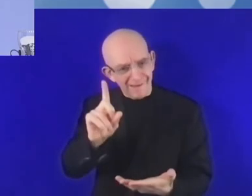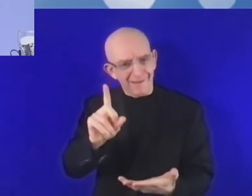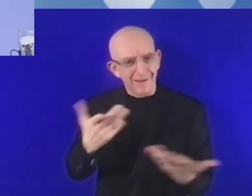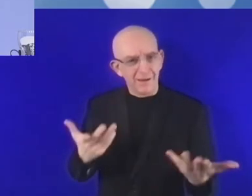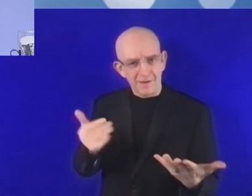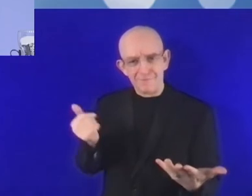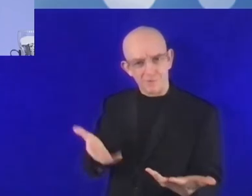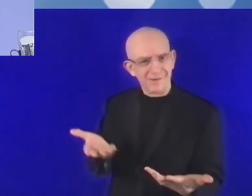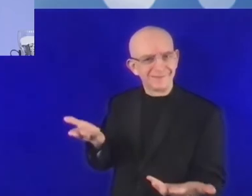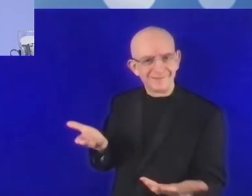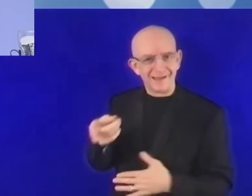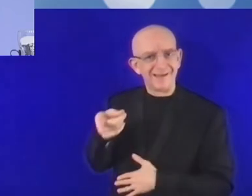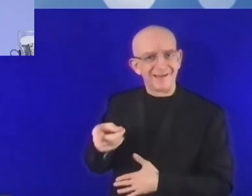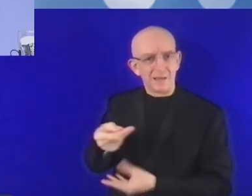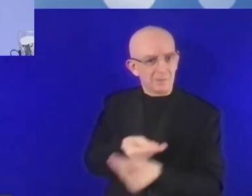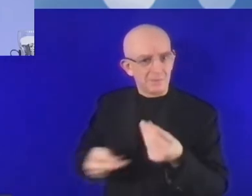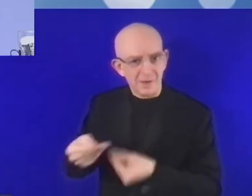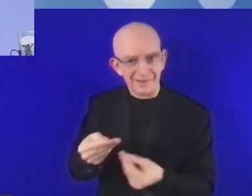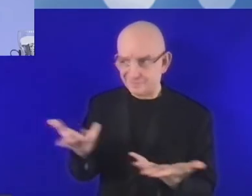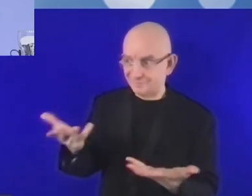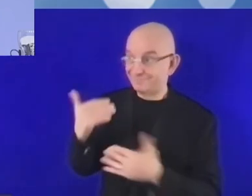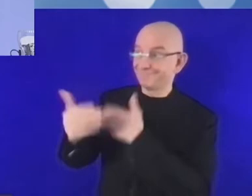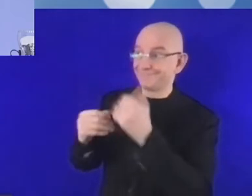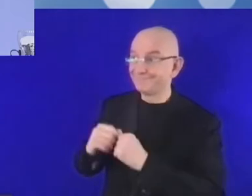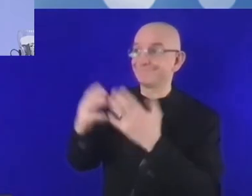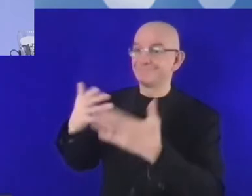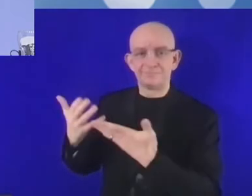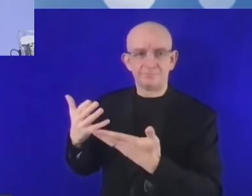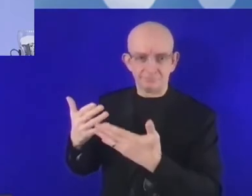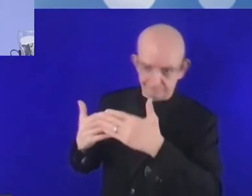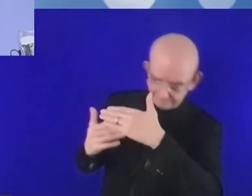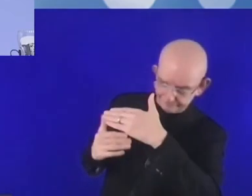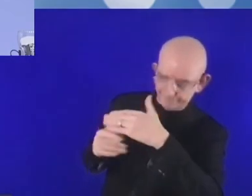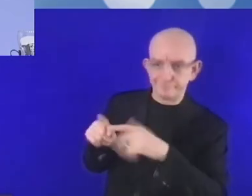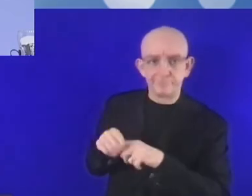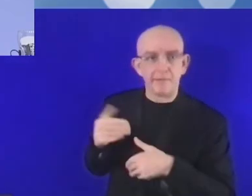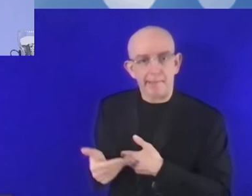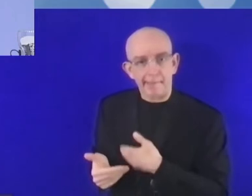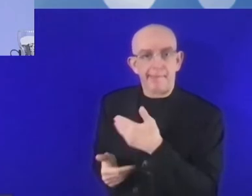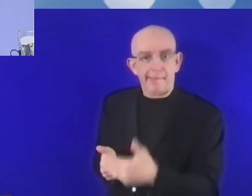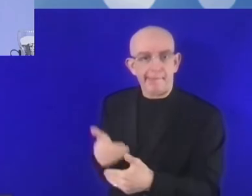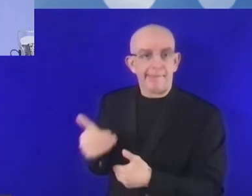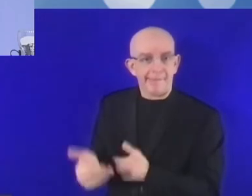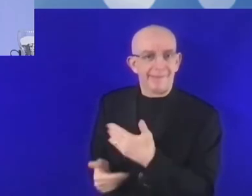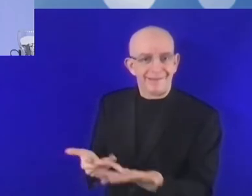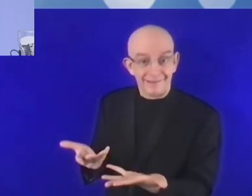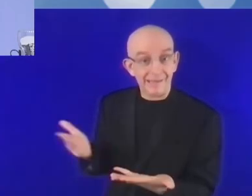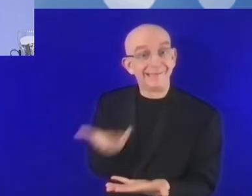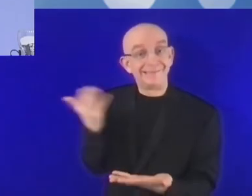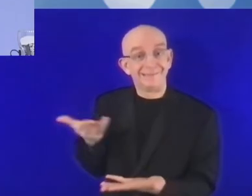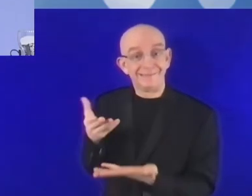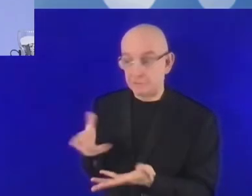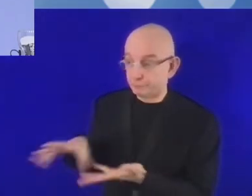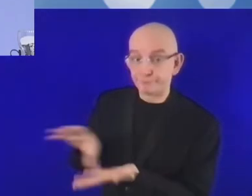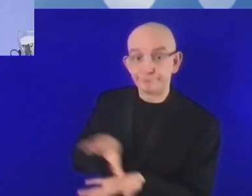Natomiast na tych rynkach, które nie są tak uprzywilejowane, gdzie nie ma tak łatwego dostępu do tego typu narzędzi